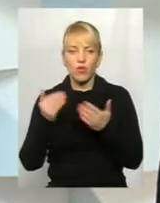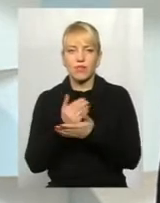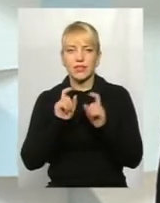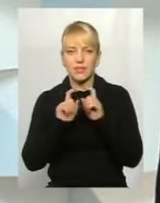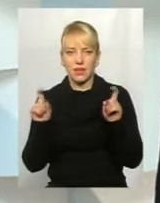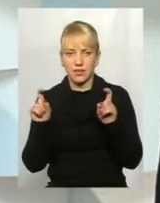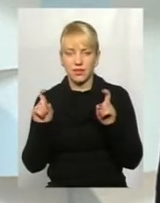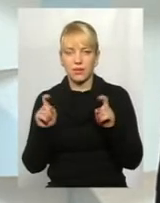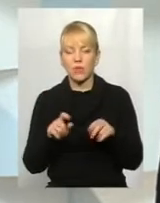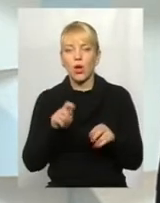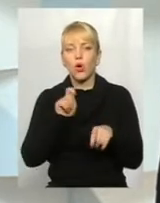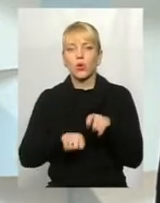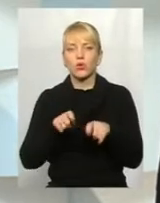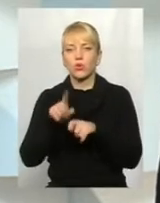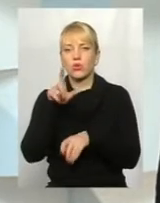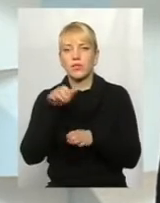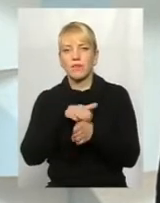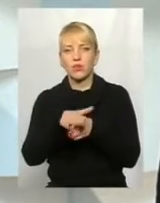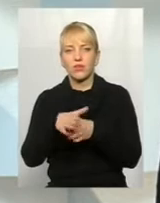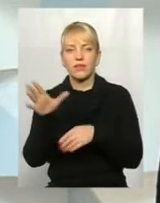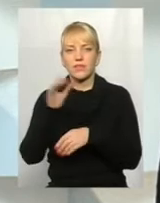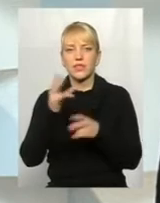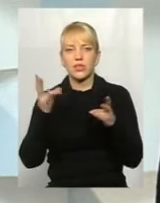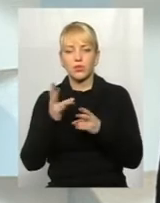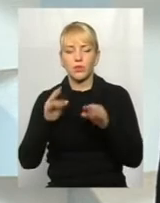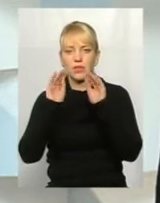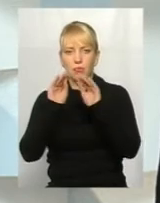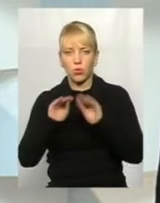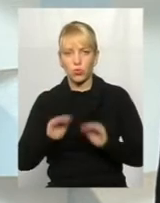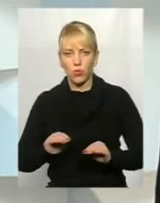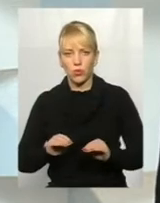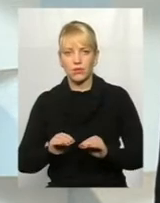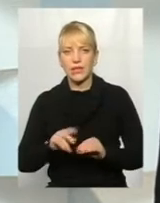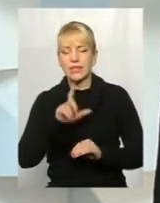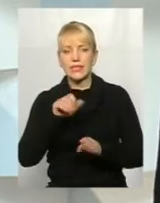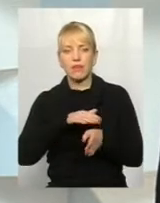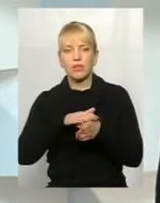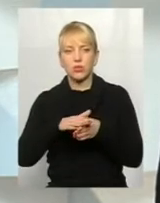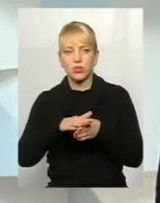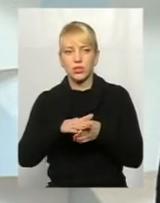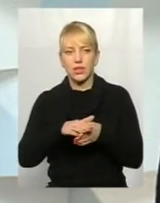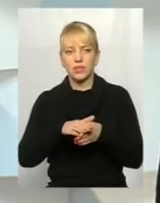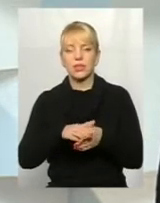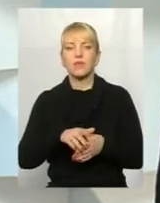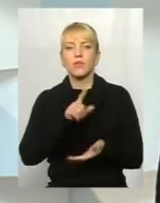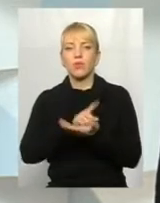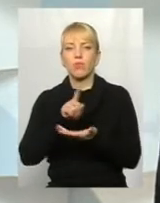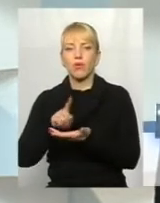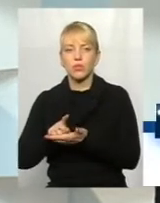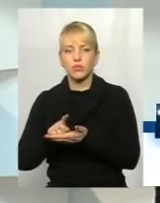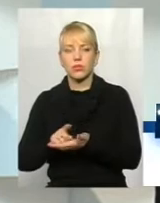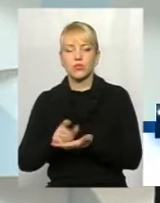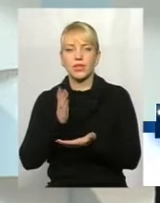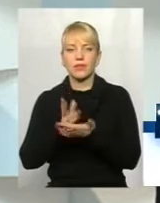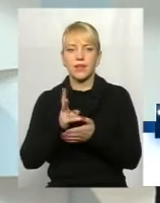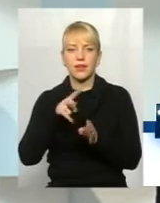Контроль за виконанням всіх необхідних протоколів, за виконанням функціонально-посадових обов'язків лежить на